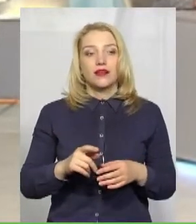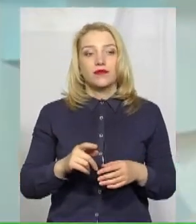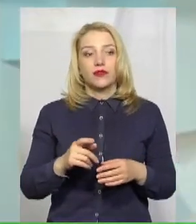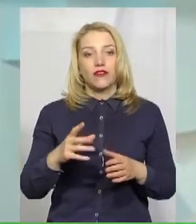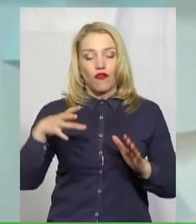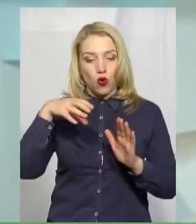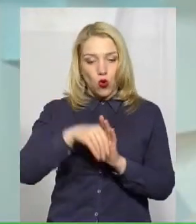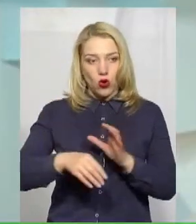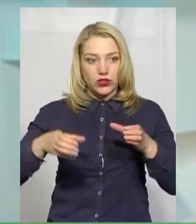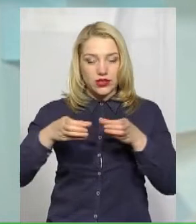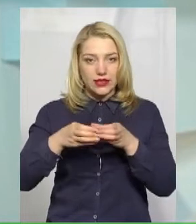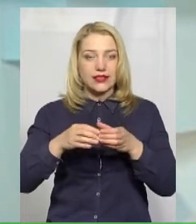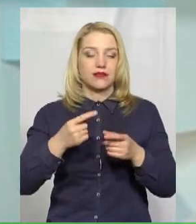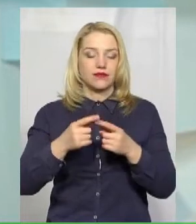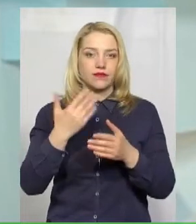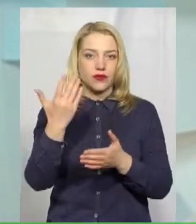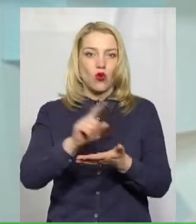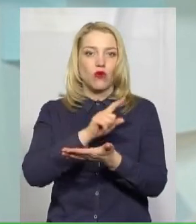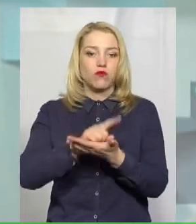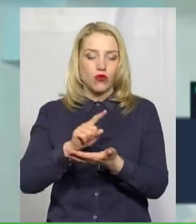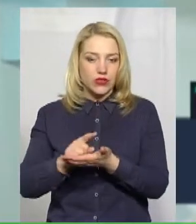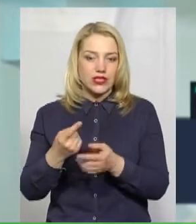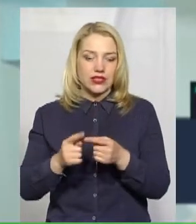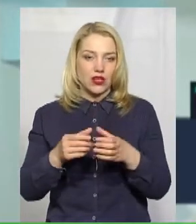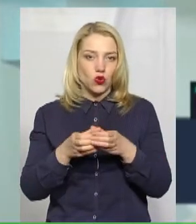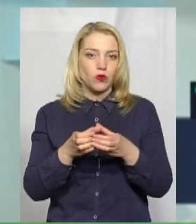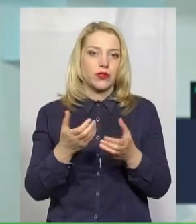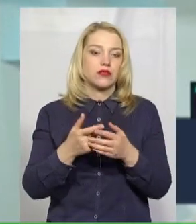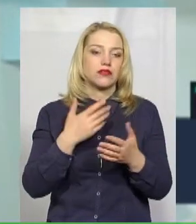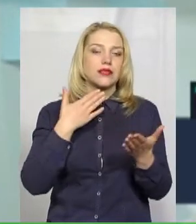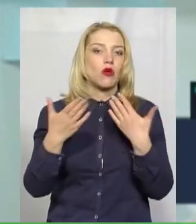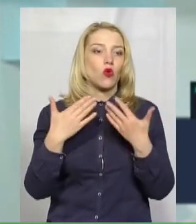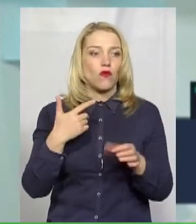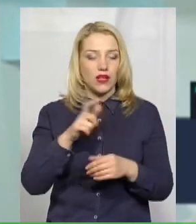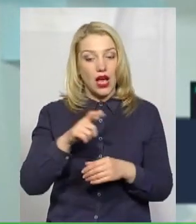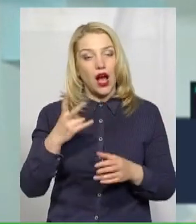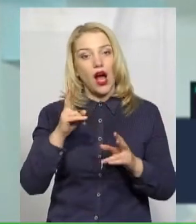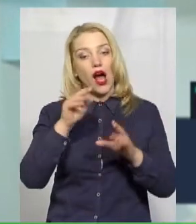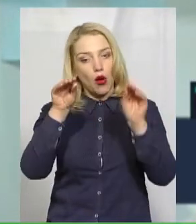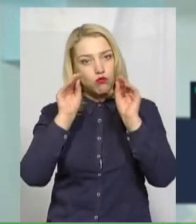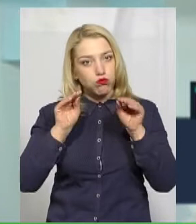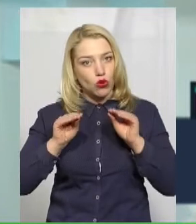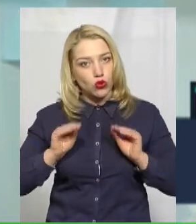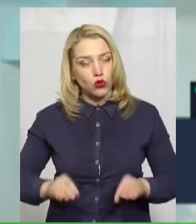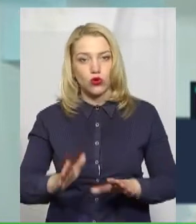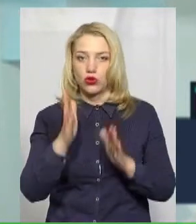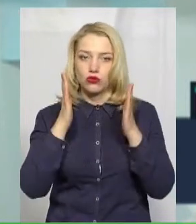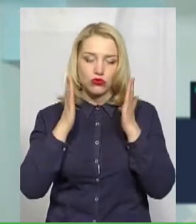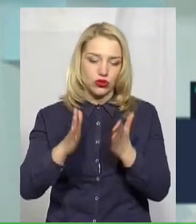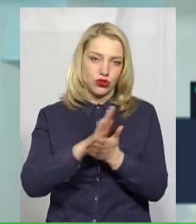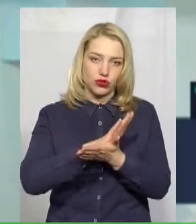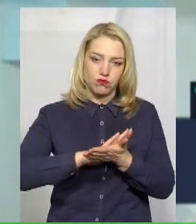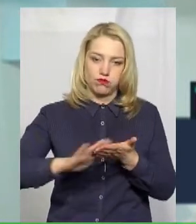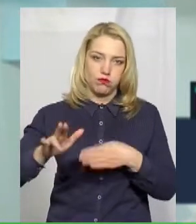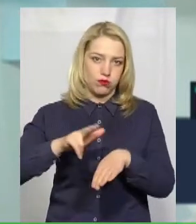входять спілкування з громадянами. А у разі складання протоколів такими повноваженими наділені лише поліцейські. Тобто